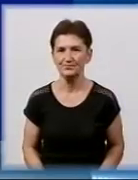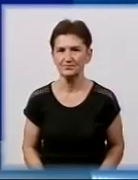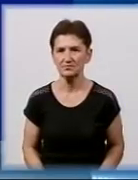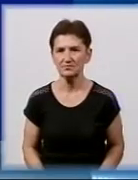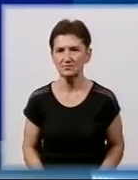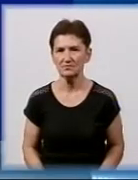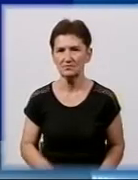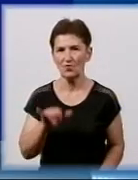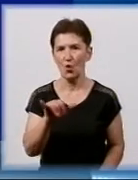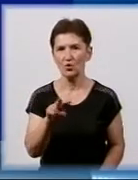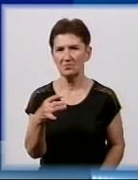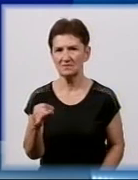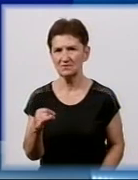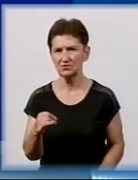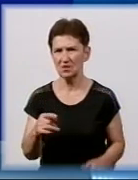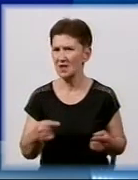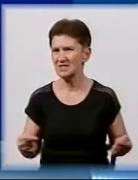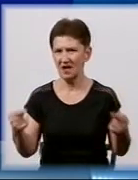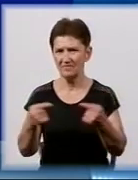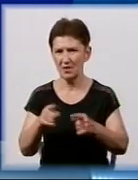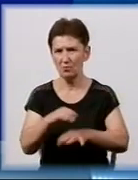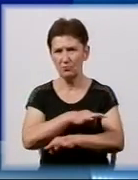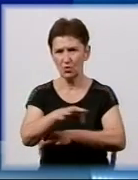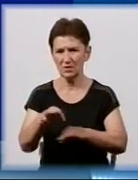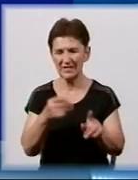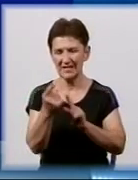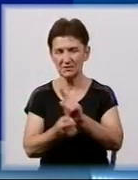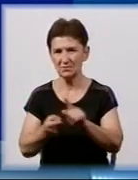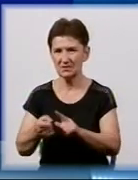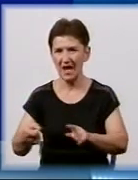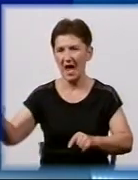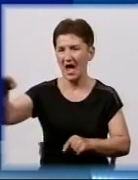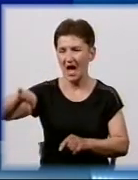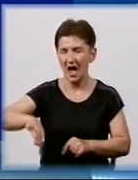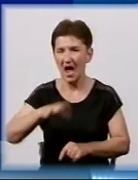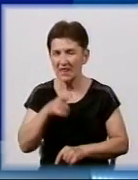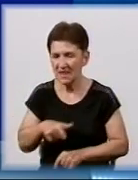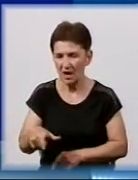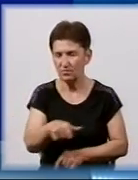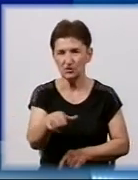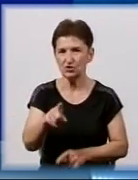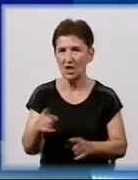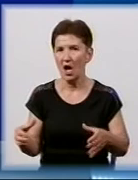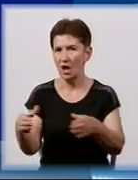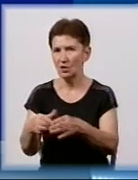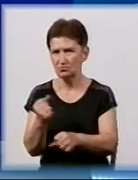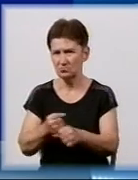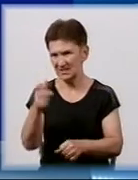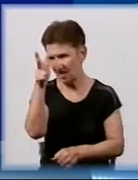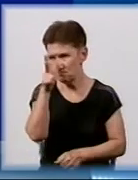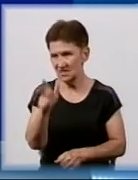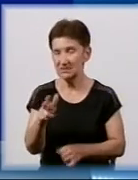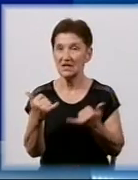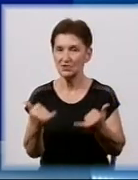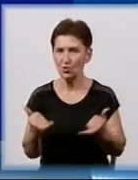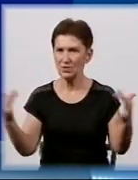У Кропивницькому не визначилися з проєктом реконструкції набережної. Робоча група, що працює над ним понад три місяці, сьогодні